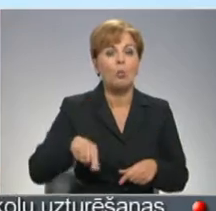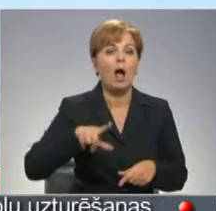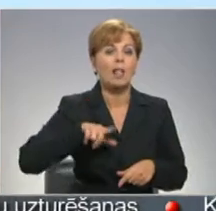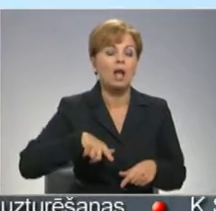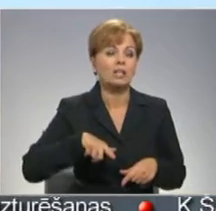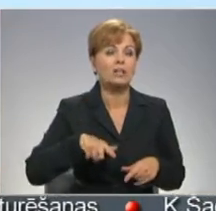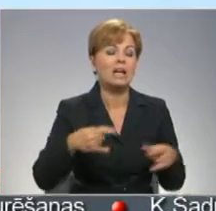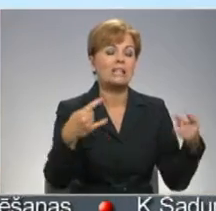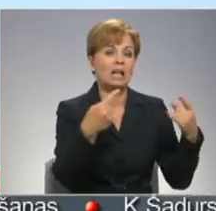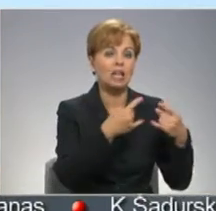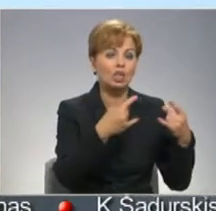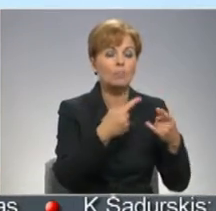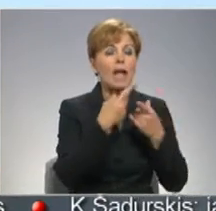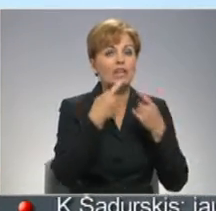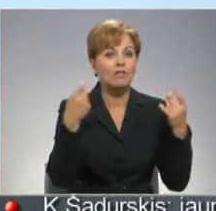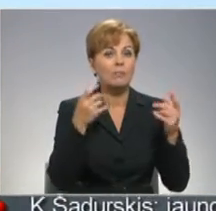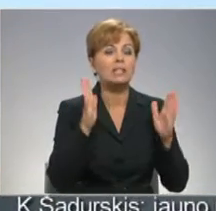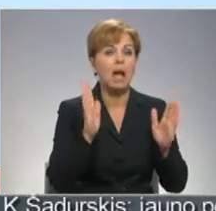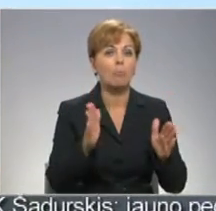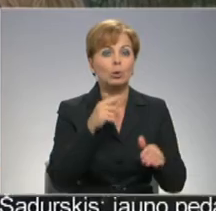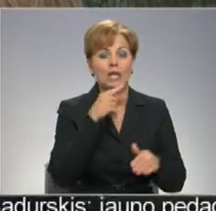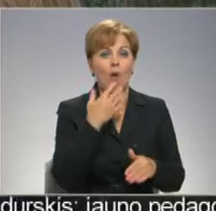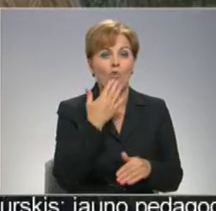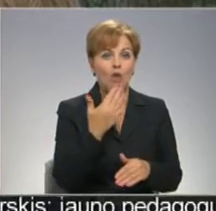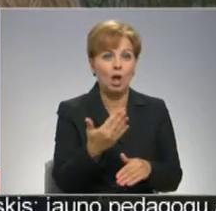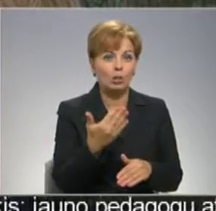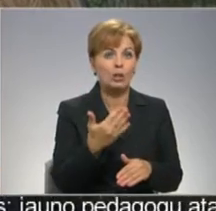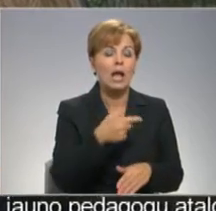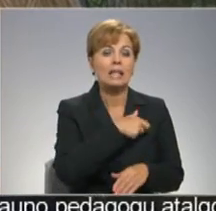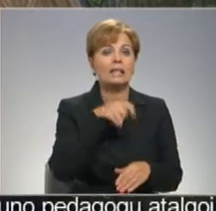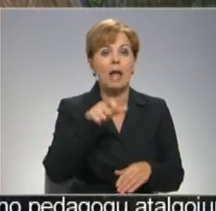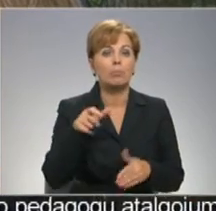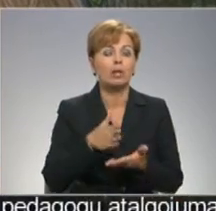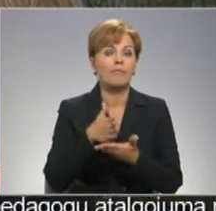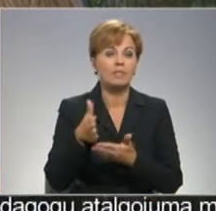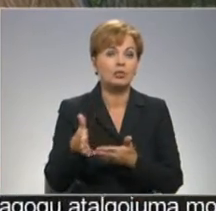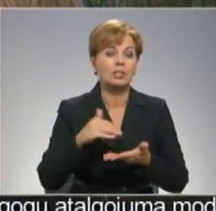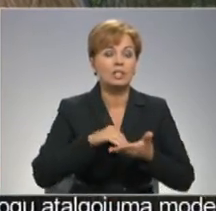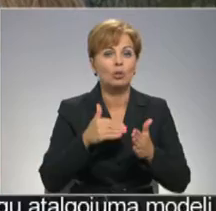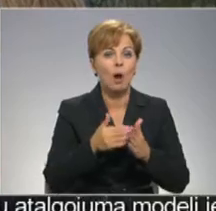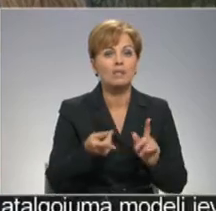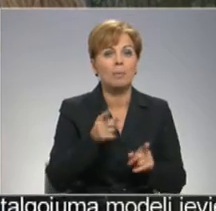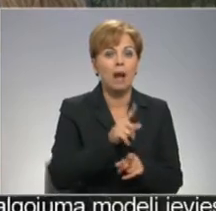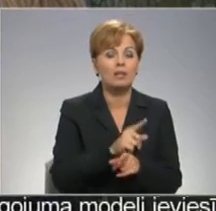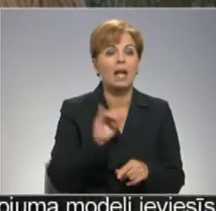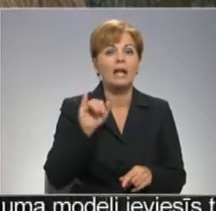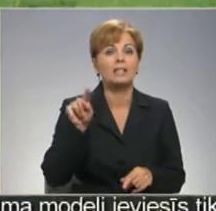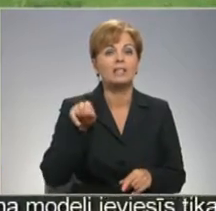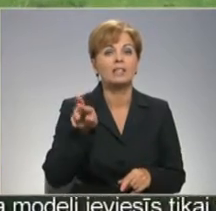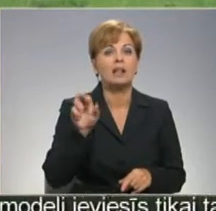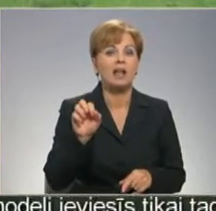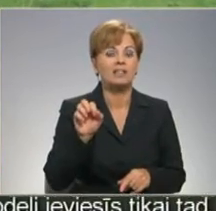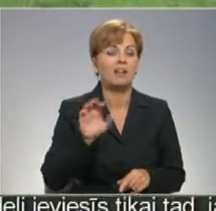līdzekļiem, vien informācijai būtu jābūt Krievu valodā. To, ka pēc deputātu vizītes situācija mainīsies īstrā negaida.